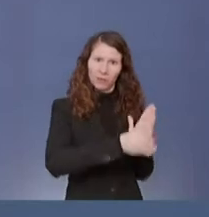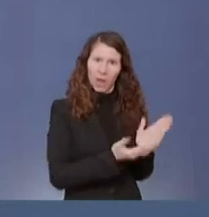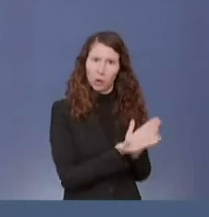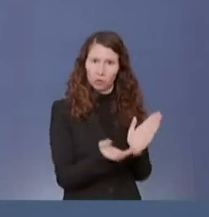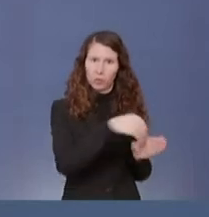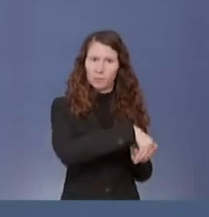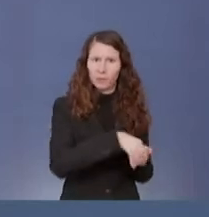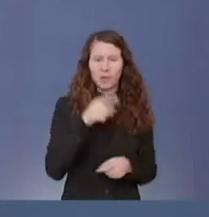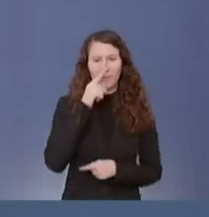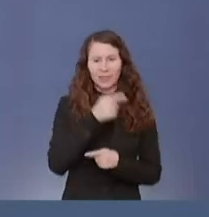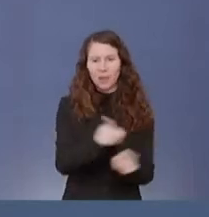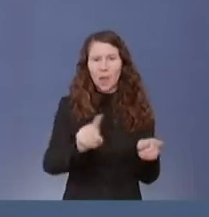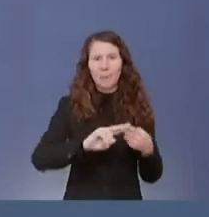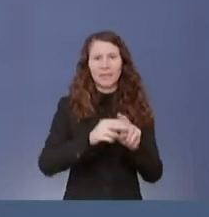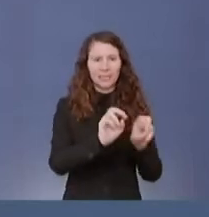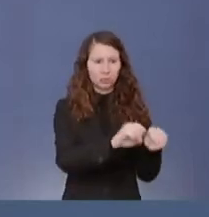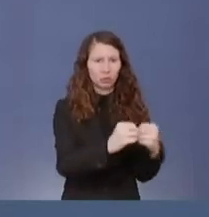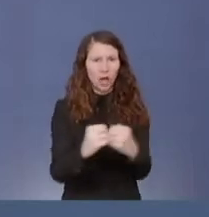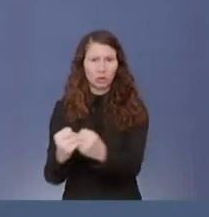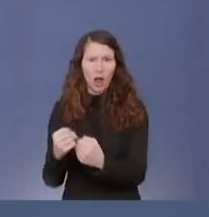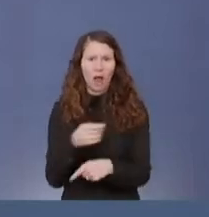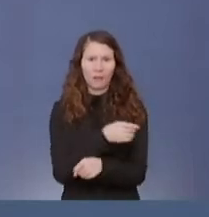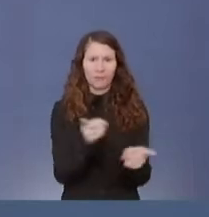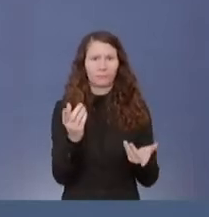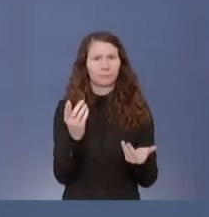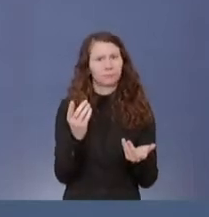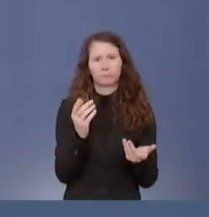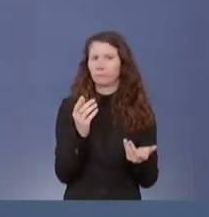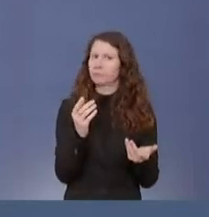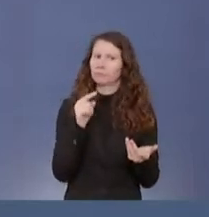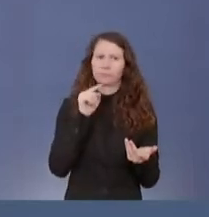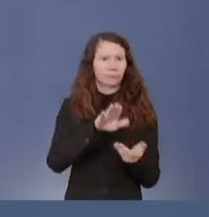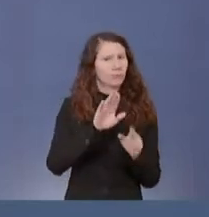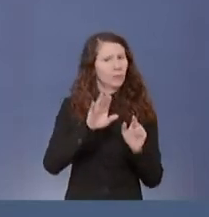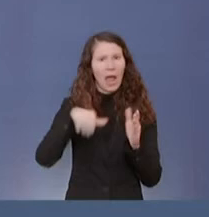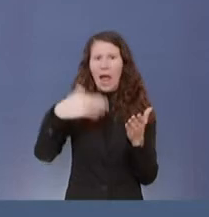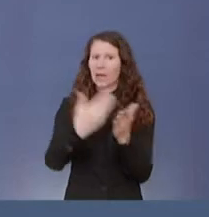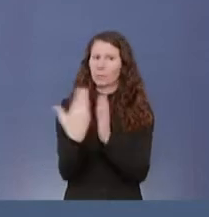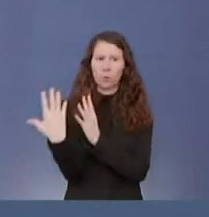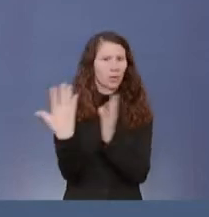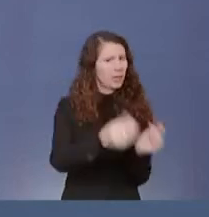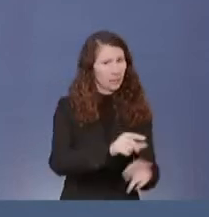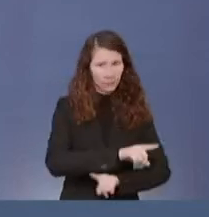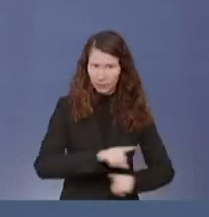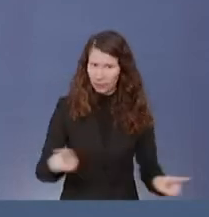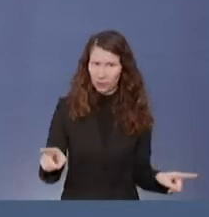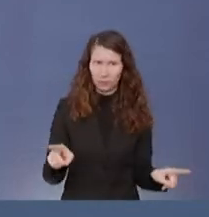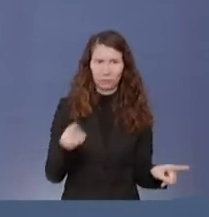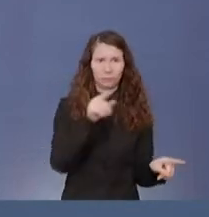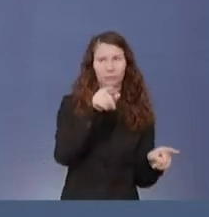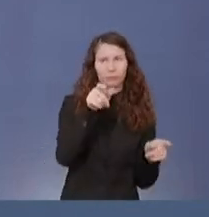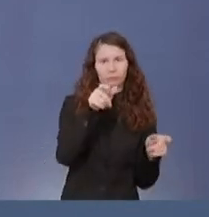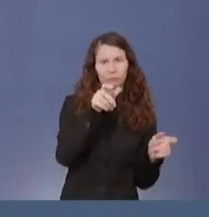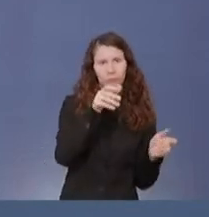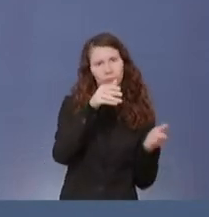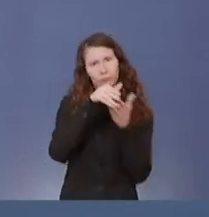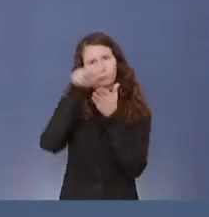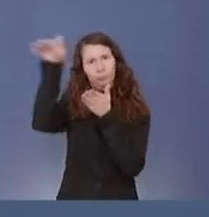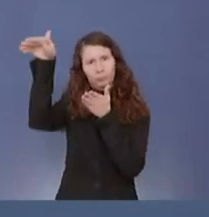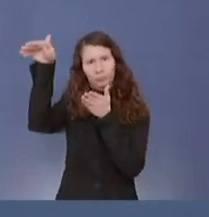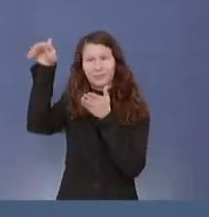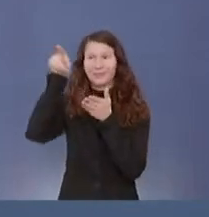ihre Option nicht ziehen. Aber wann die einzelnen